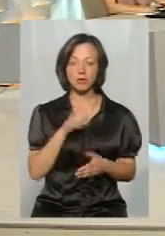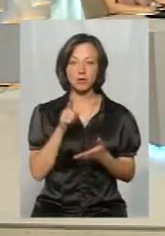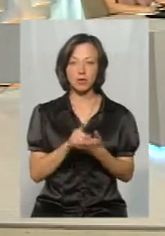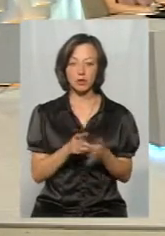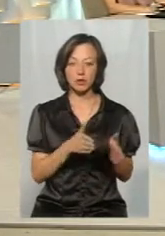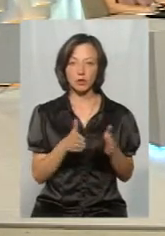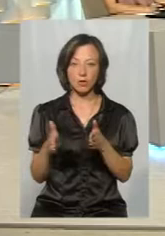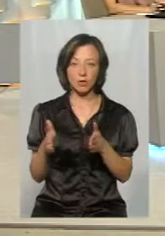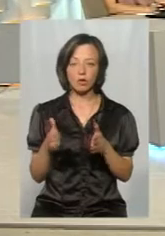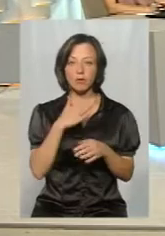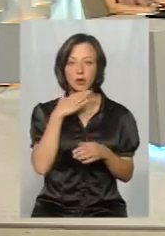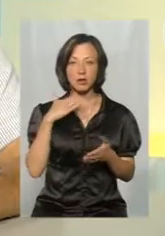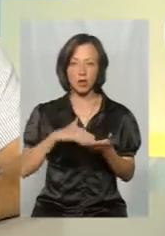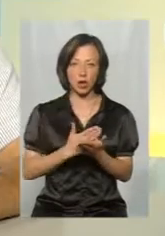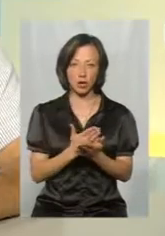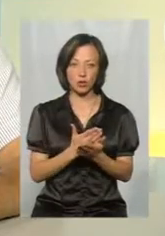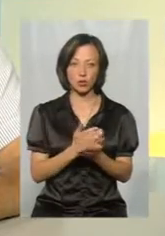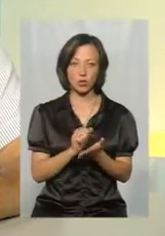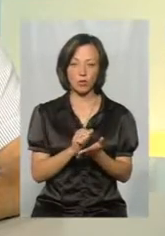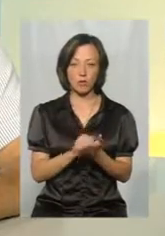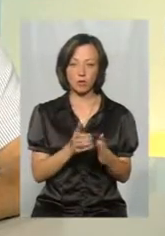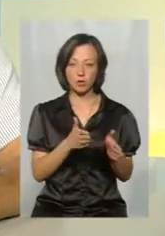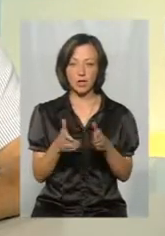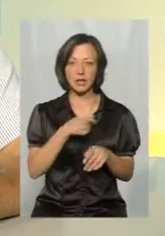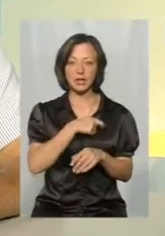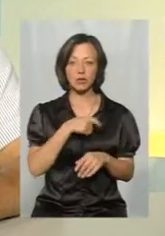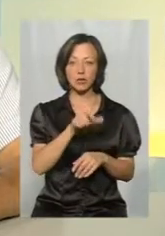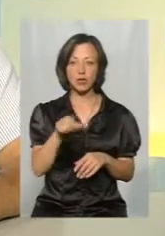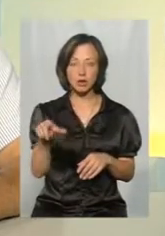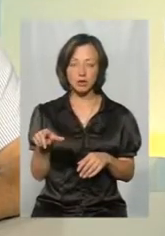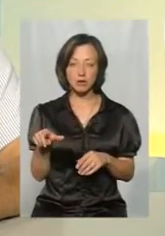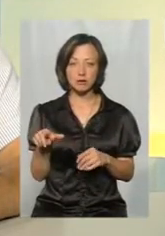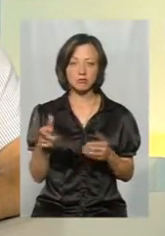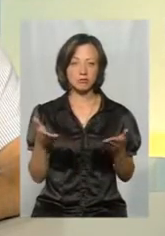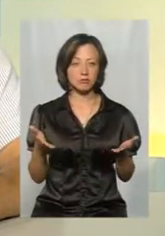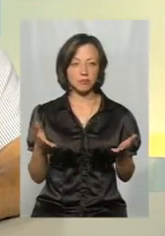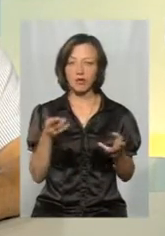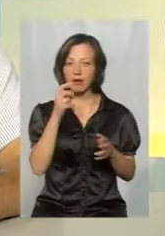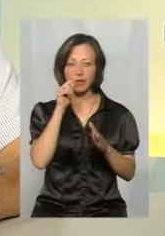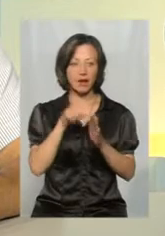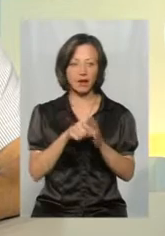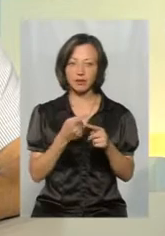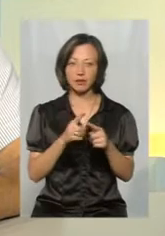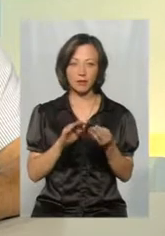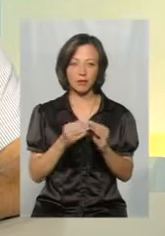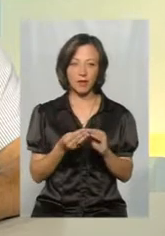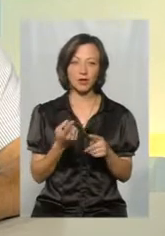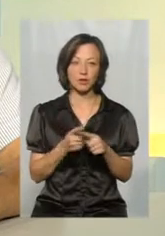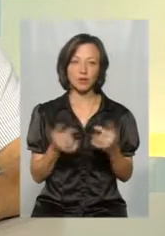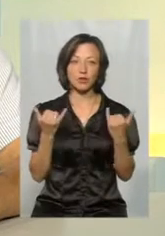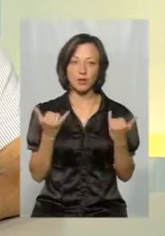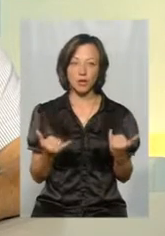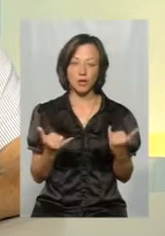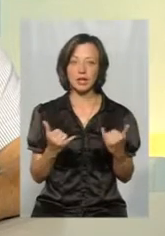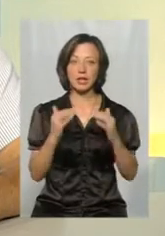підготовитися на багато якісні документи. Депутати по великому рахунку не вникають в ці проблеми. І тому сьогодні